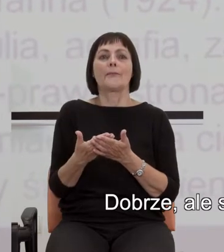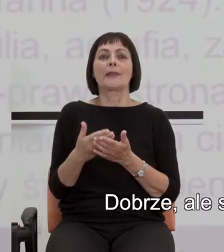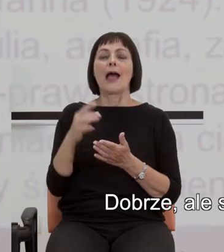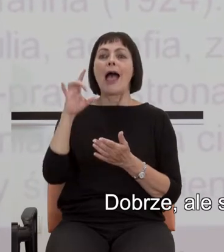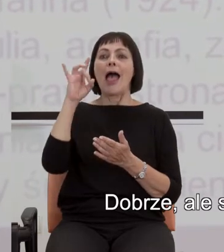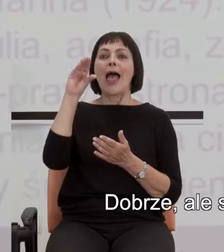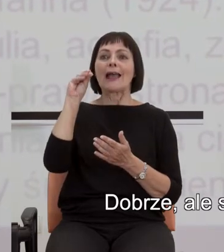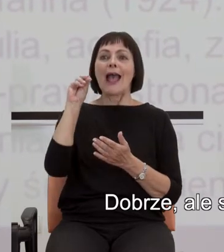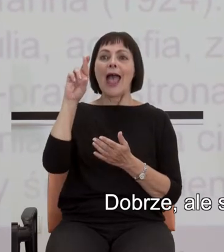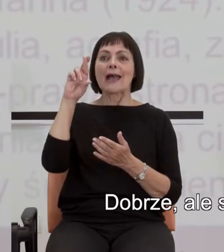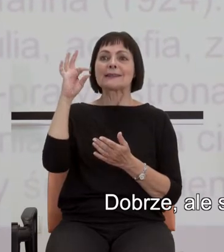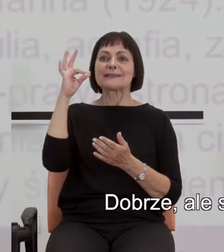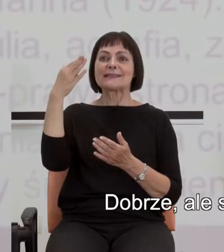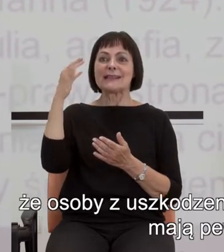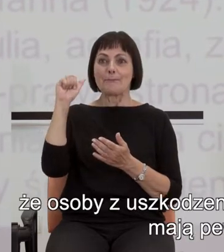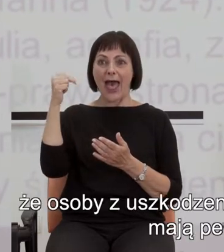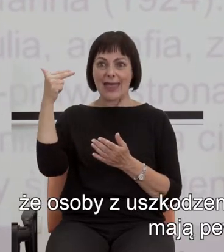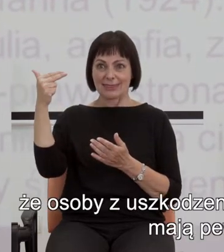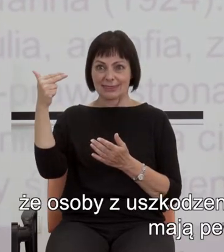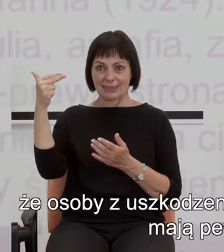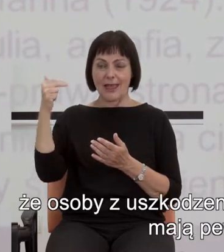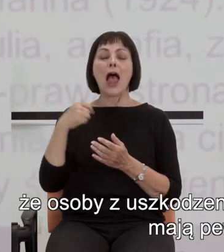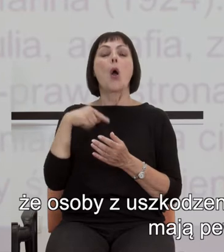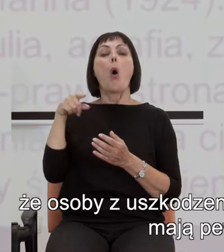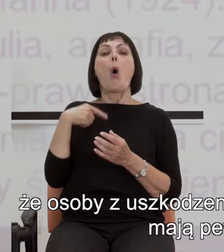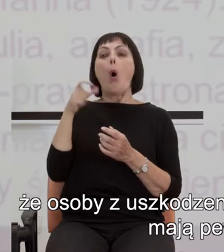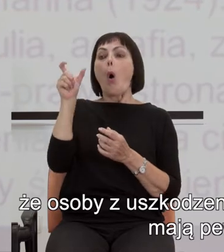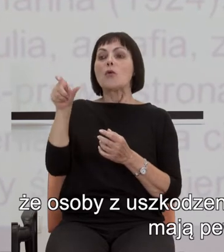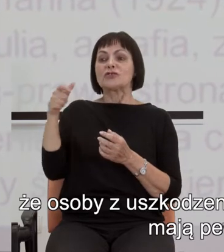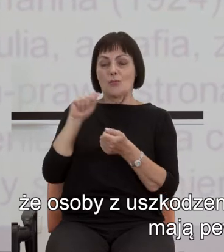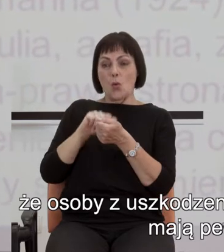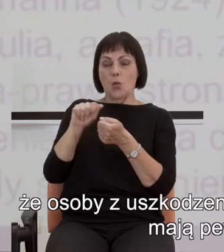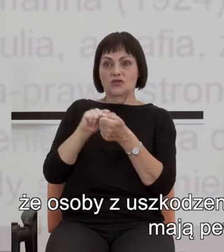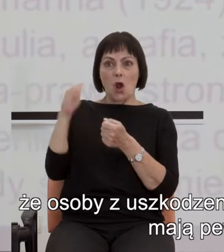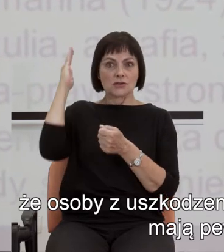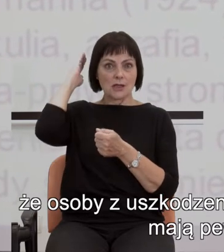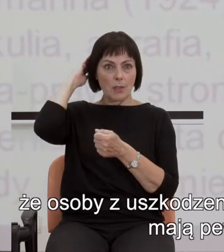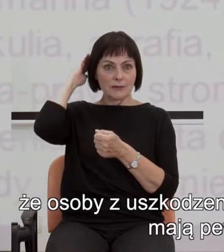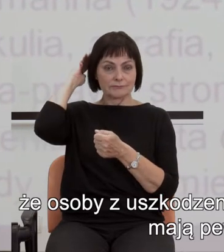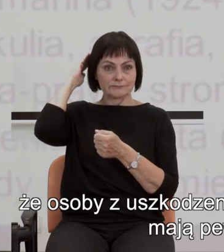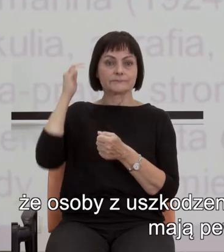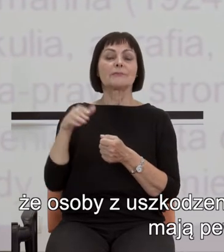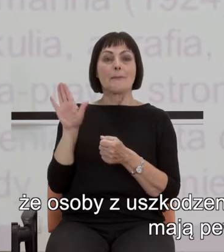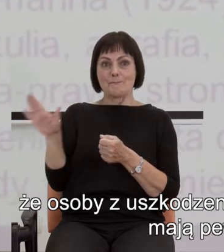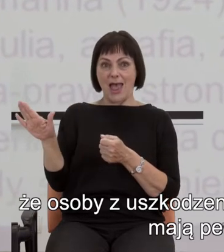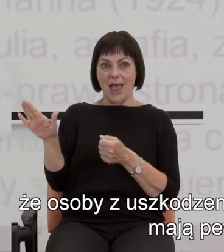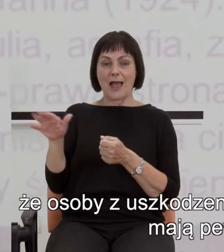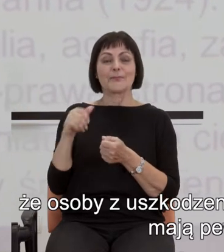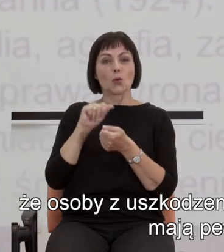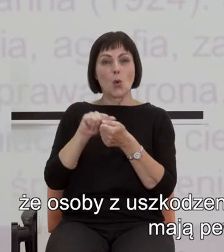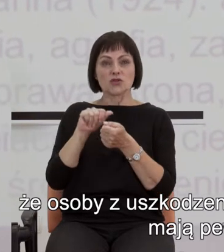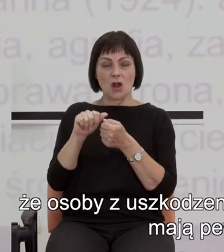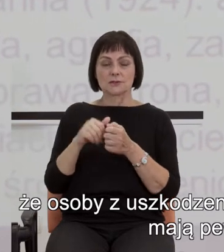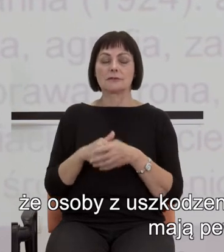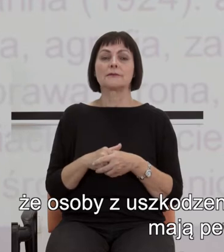Gerstmann wskazał, że osoby z uszkodzeniem tej struktury, z uszkodzeniami